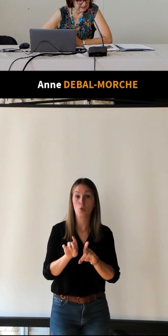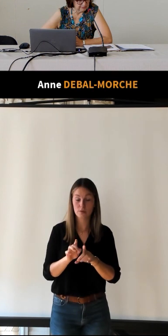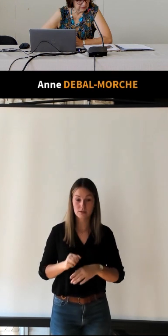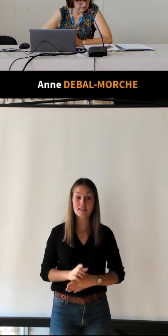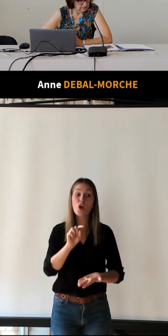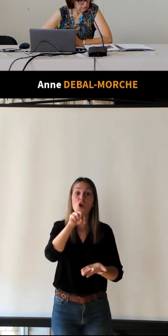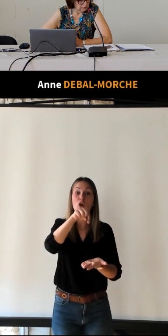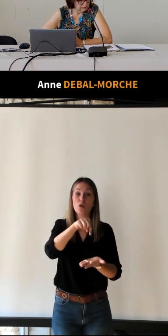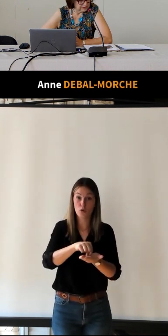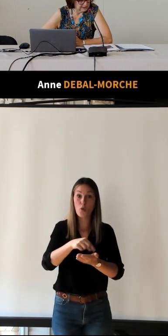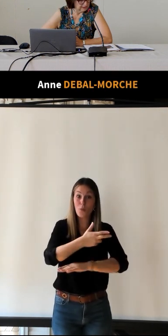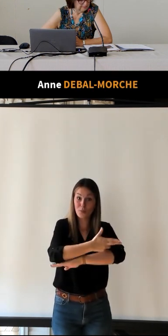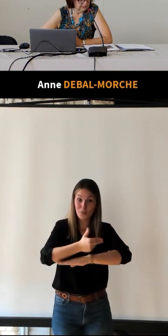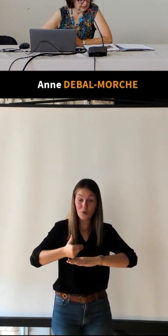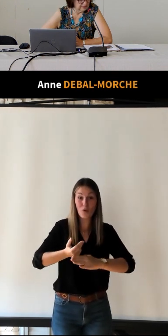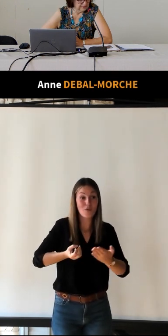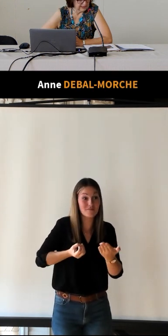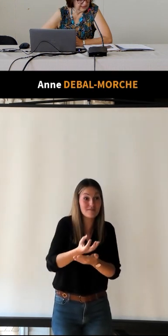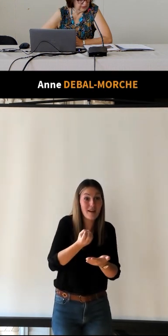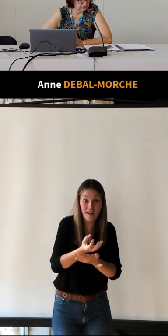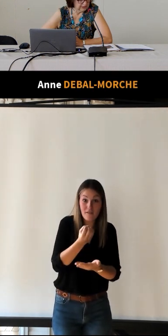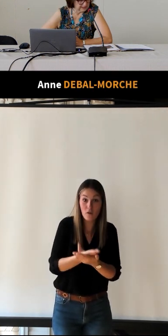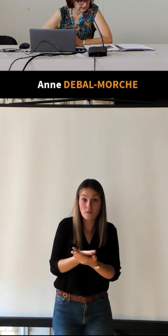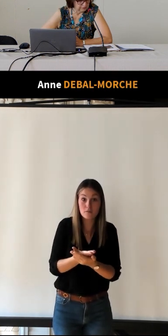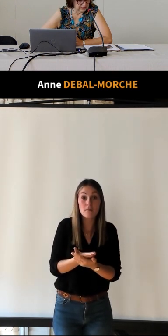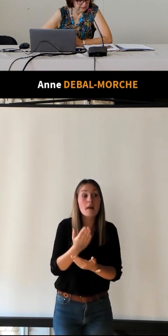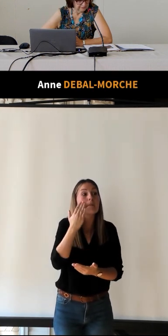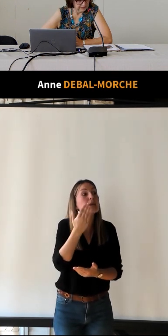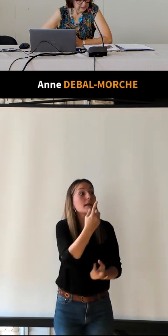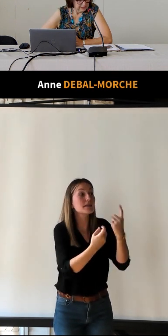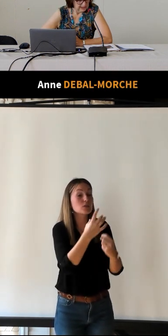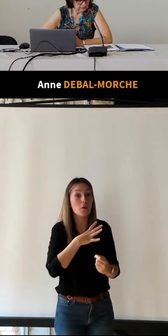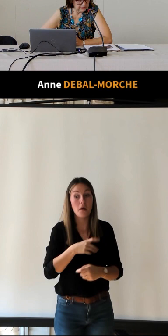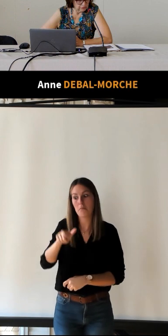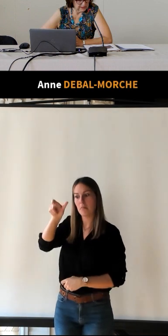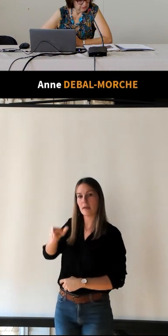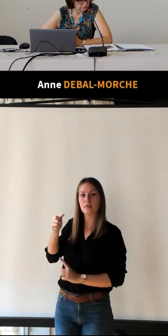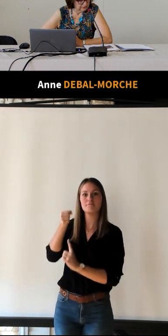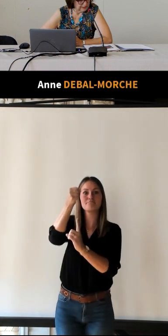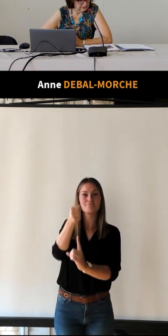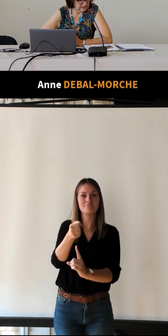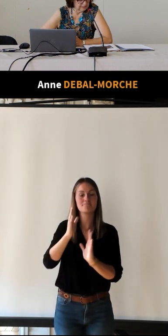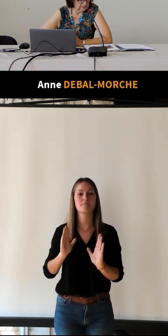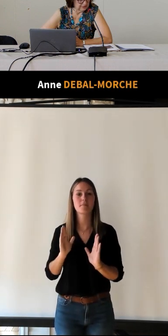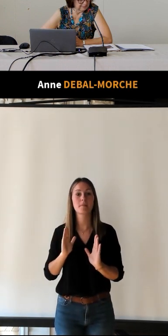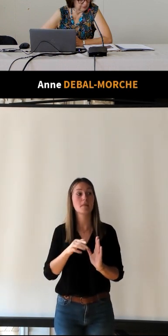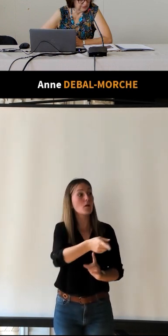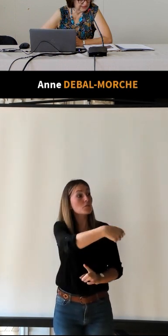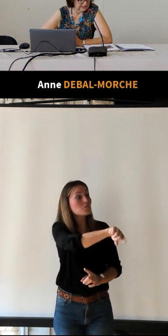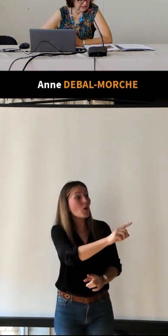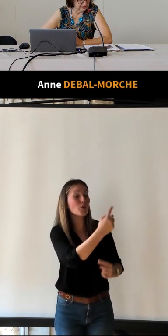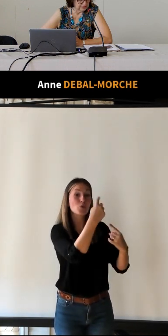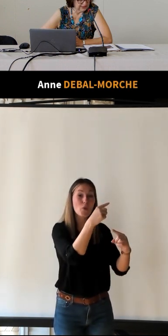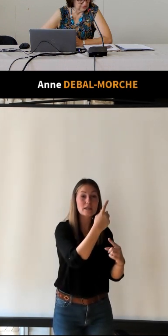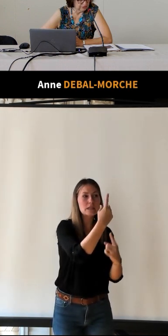de renseignement où se tiendra en permanence un agent rétribué et où les touristes trouveront les renseignements les plus